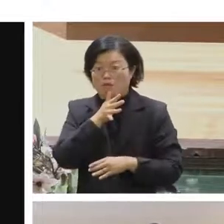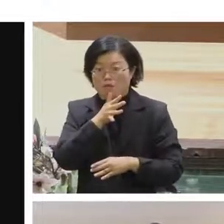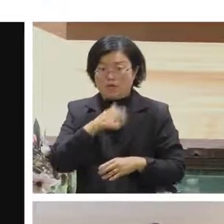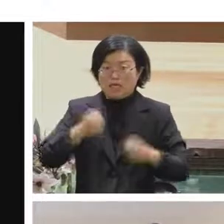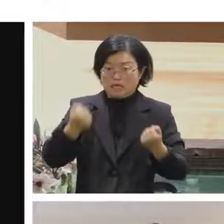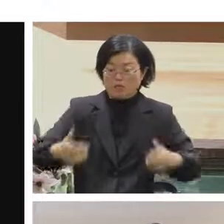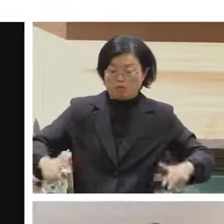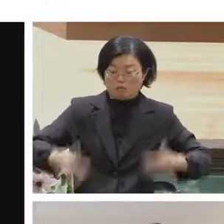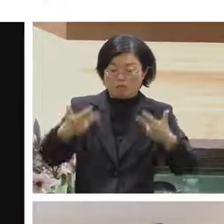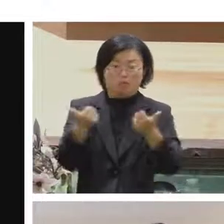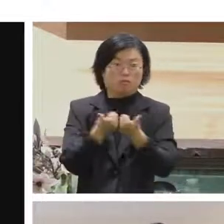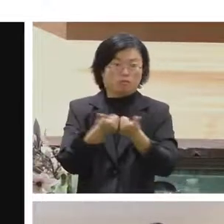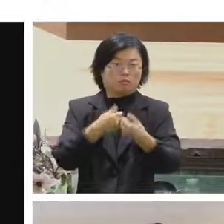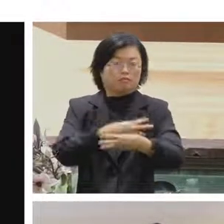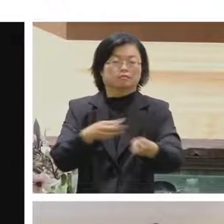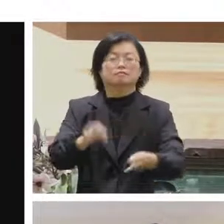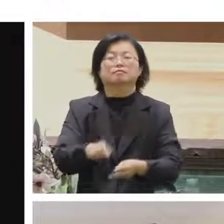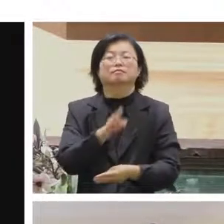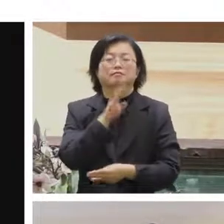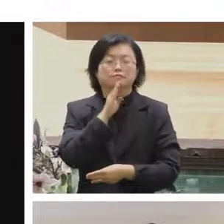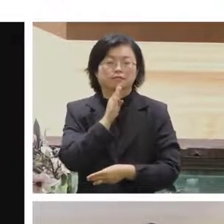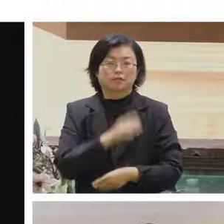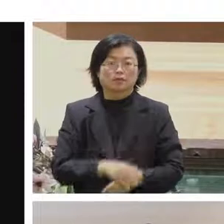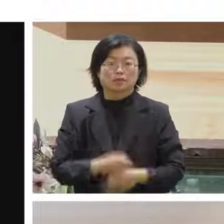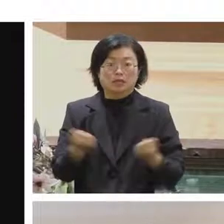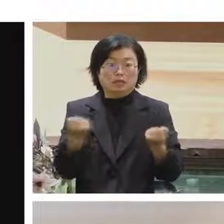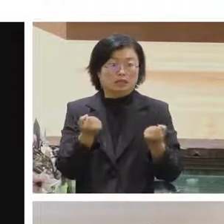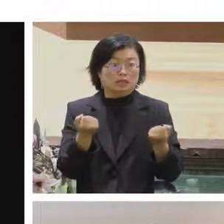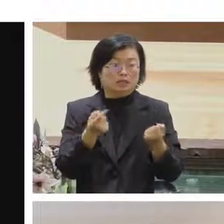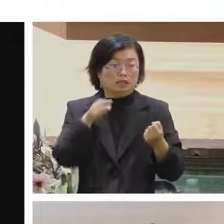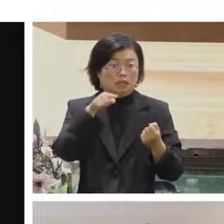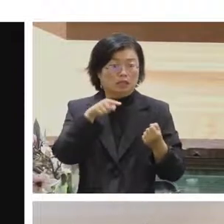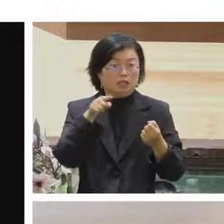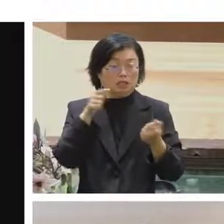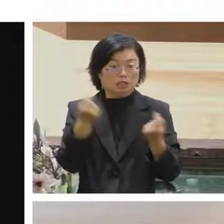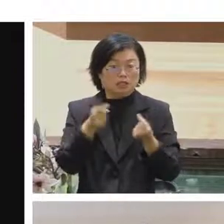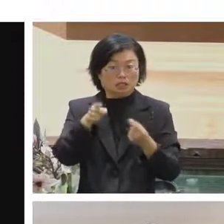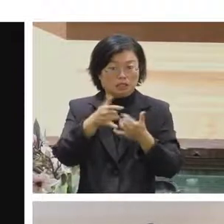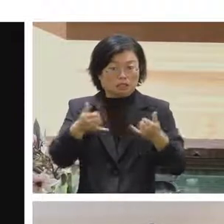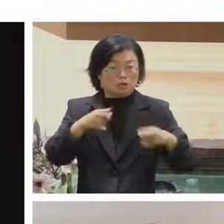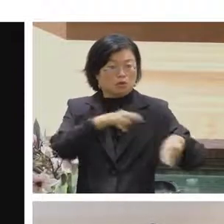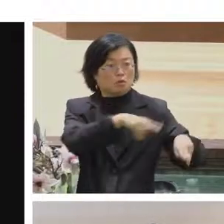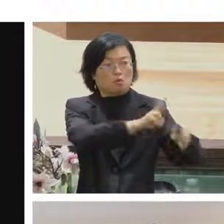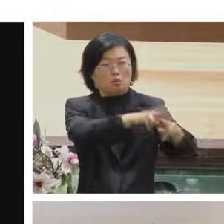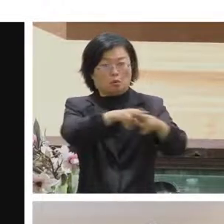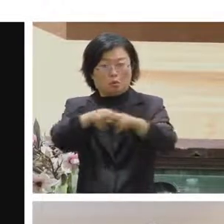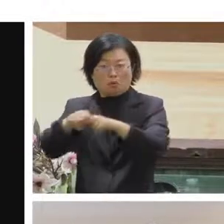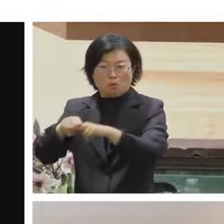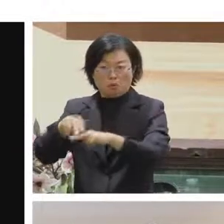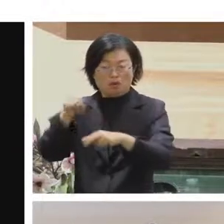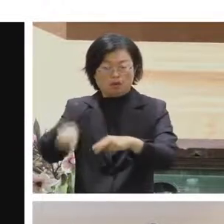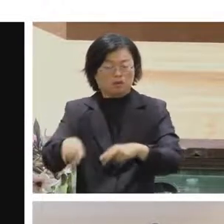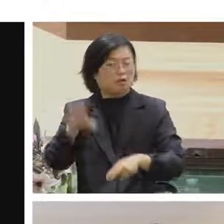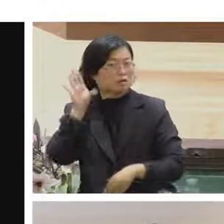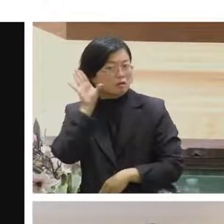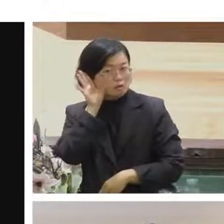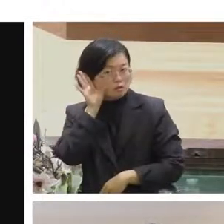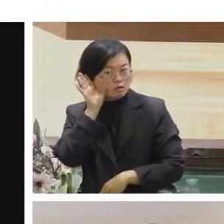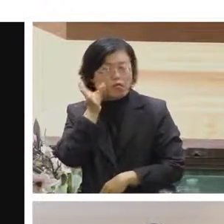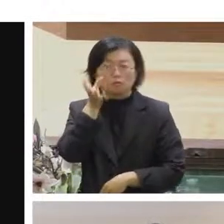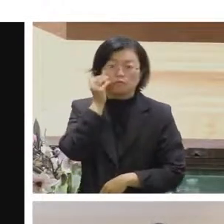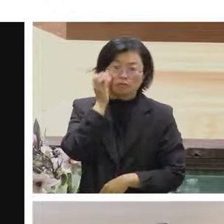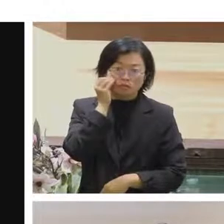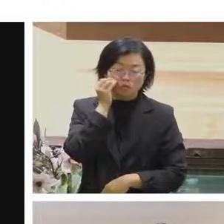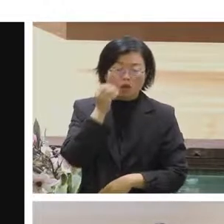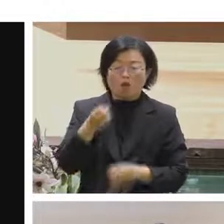議室那其他像是今天可能在台下的大家是不會說話就是不會真的來跟我們互動的話可以用文字